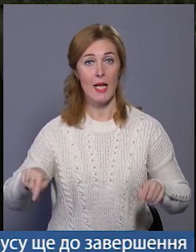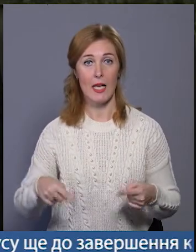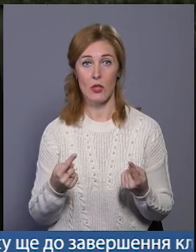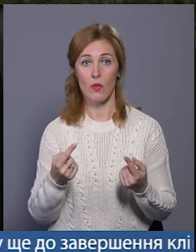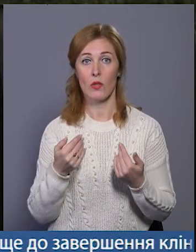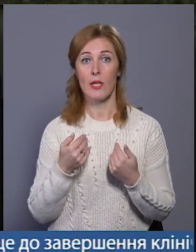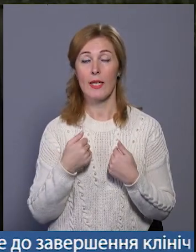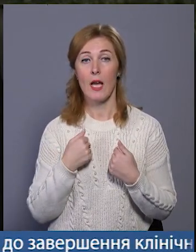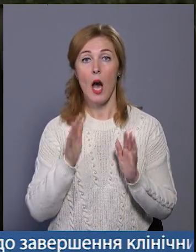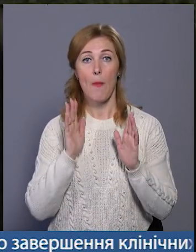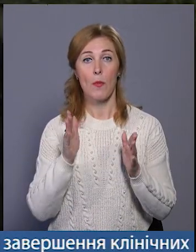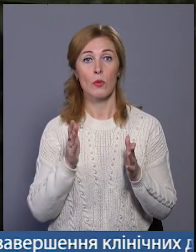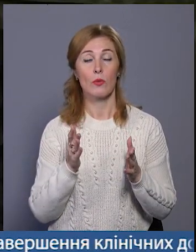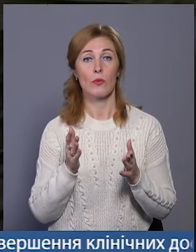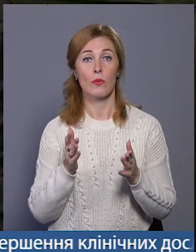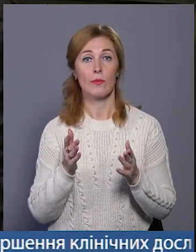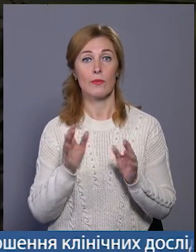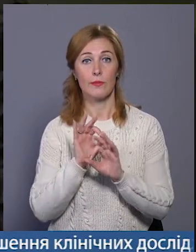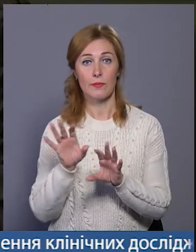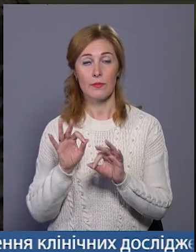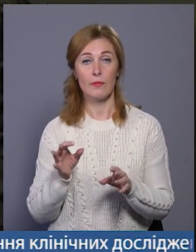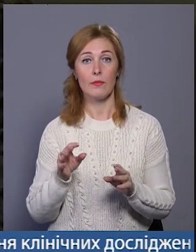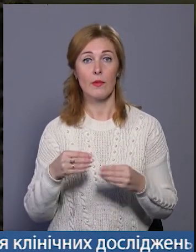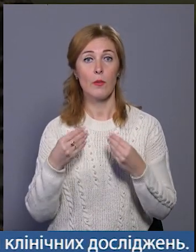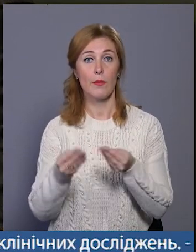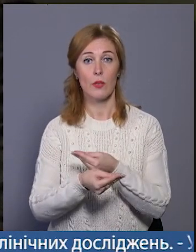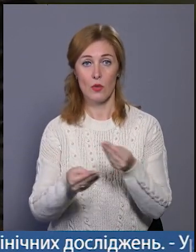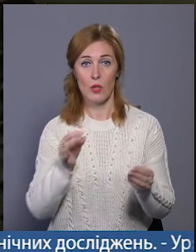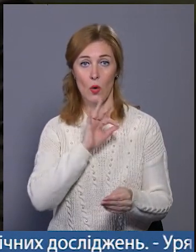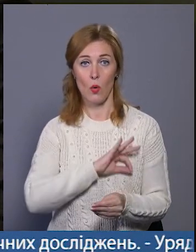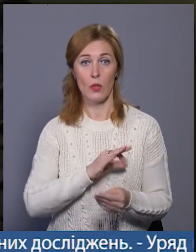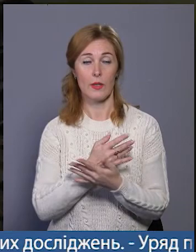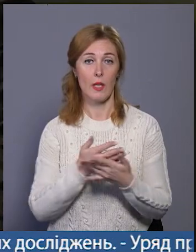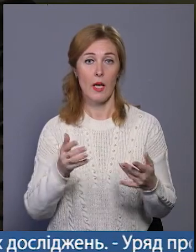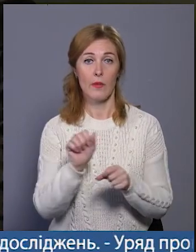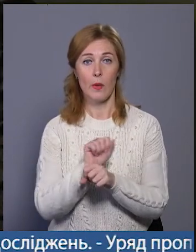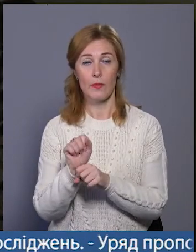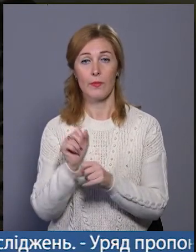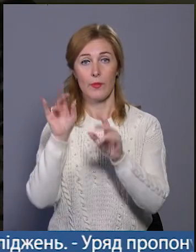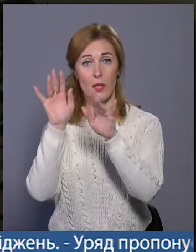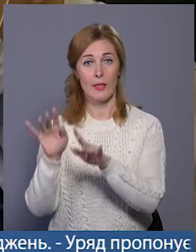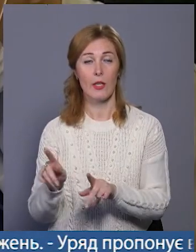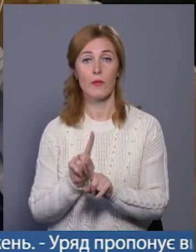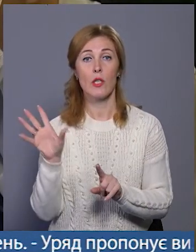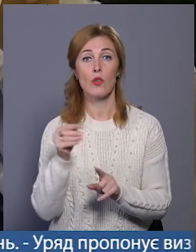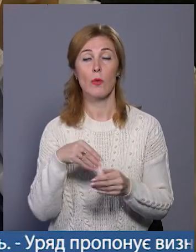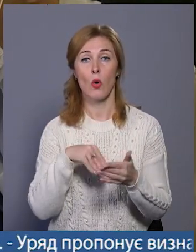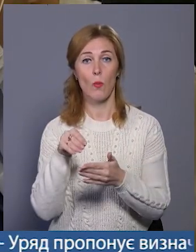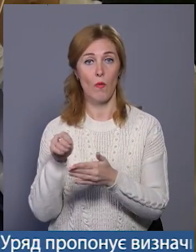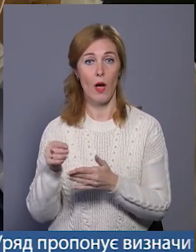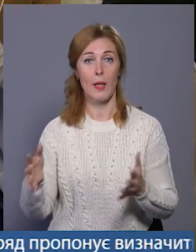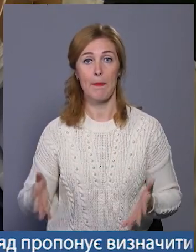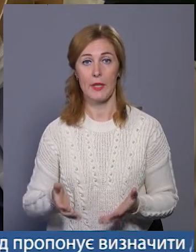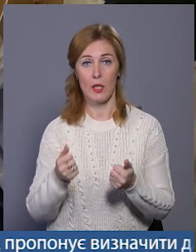як воно, власне, приносить користь. Автомобілі, комп'ютерна техніка, бодікамери, все те, що ми купували. Підтримали члени